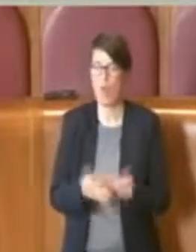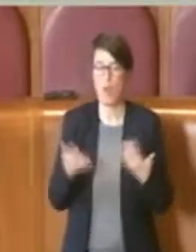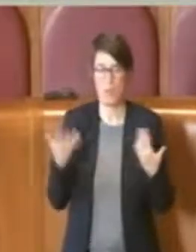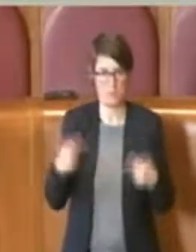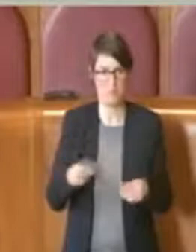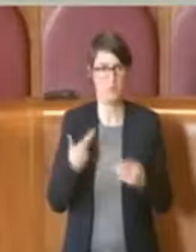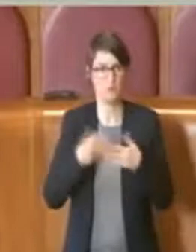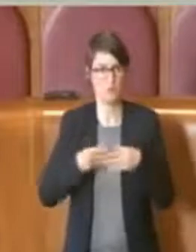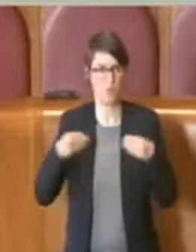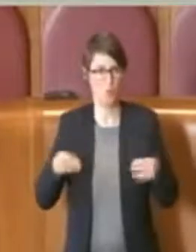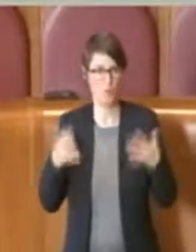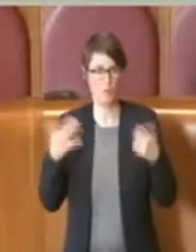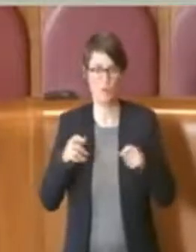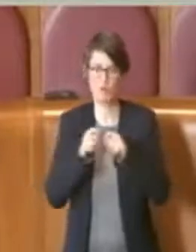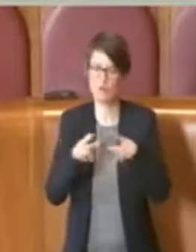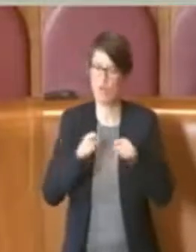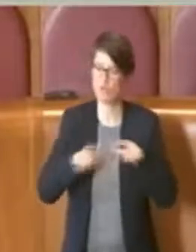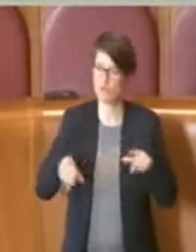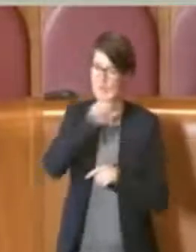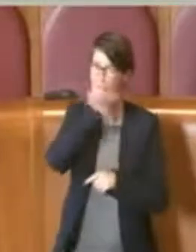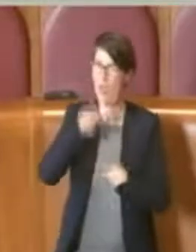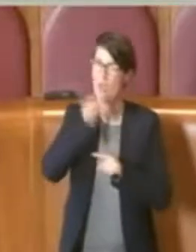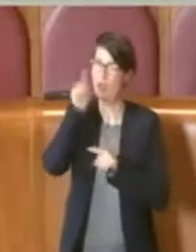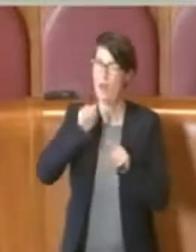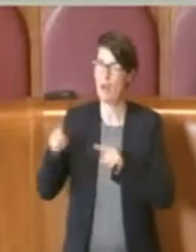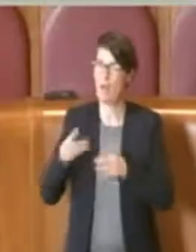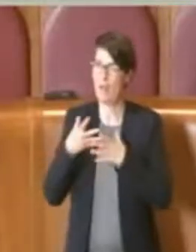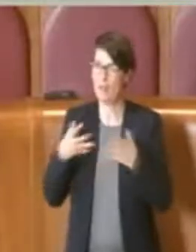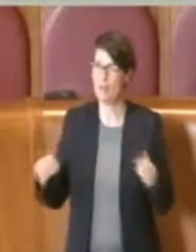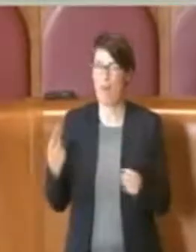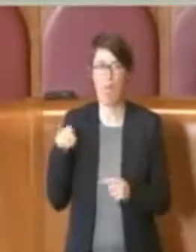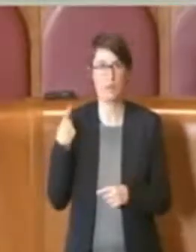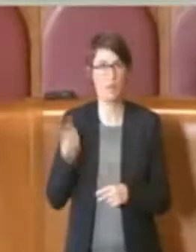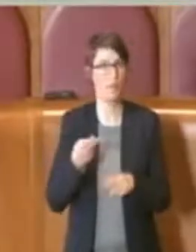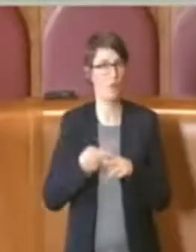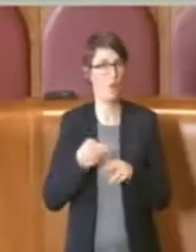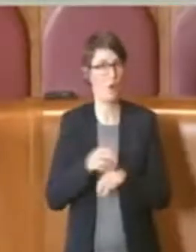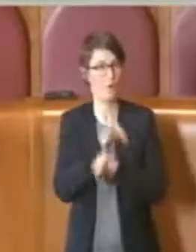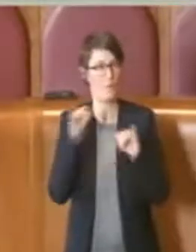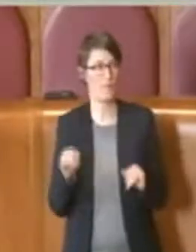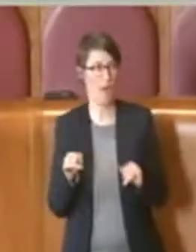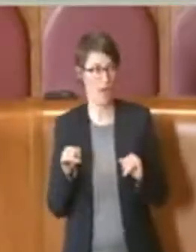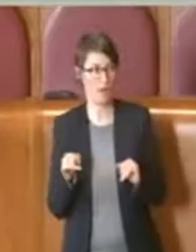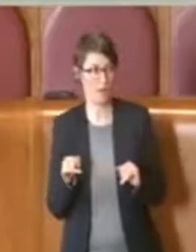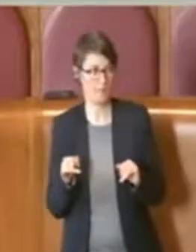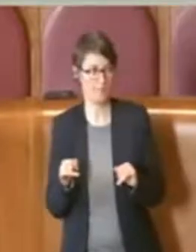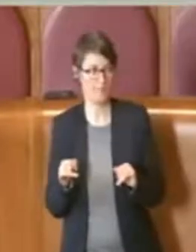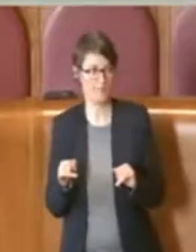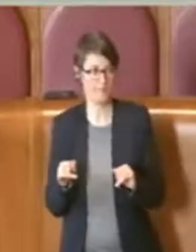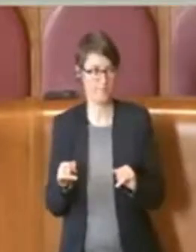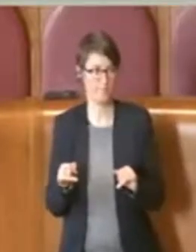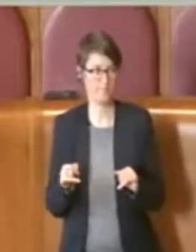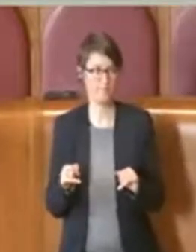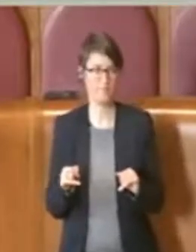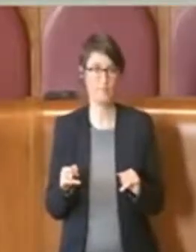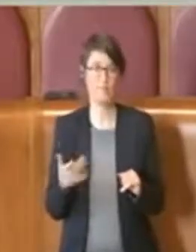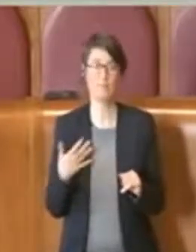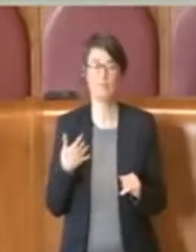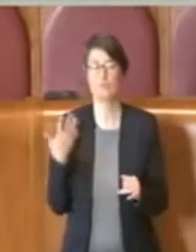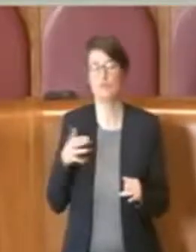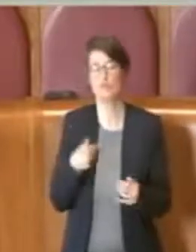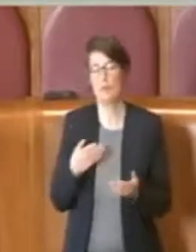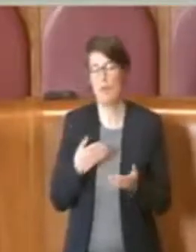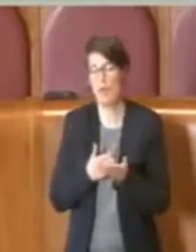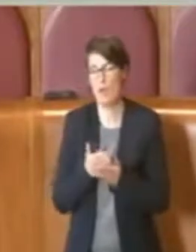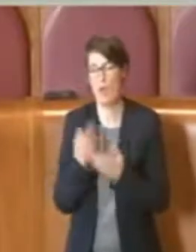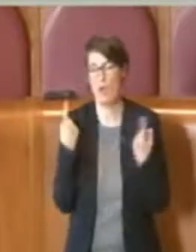città in Italia, tante capitali europee, ma Roma non lo ha mai avuto. Lo aspettiamo e lo aspettavamo da tanti